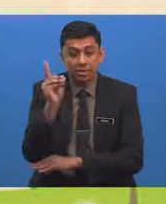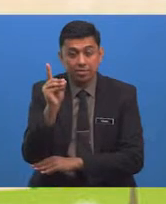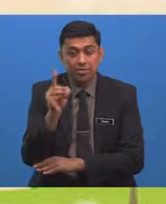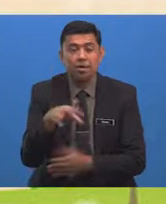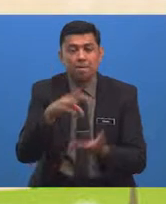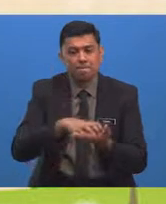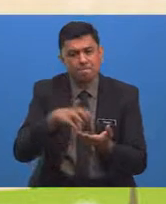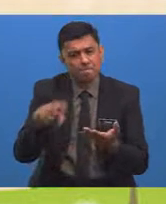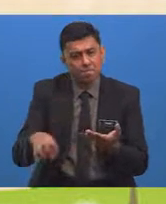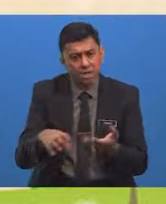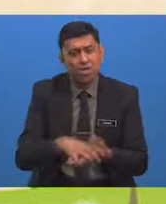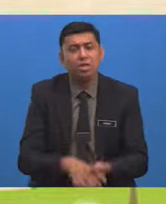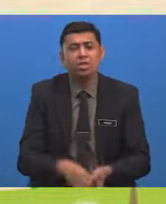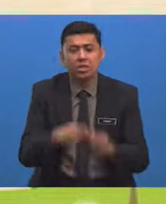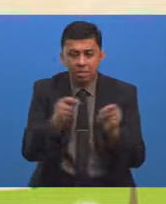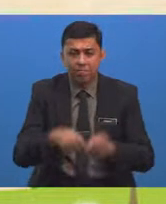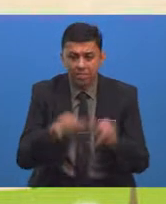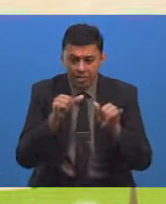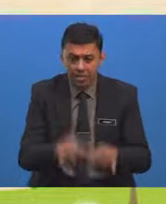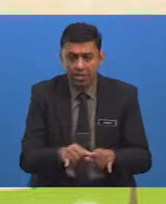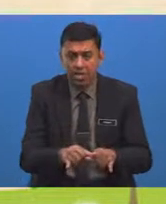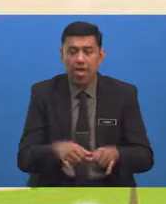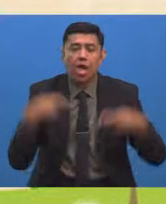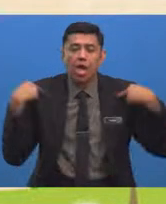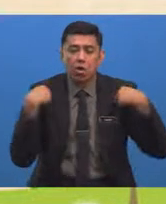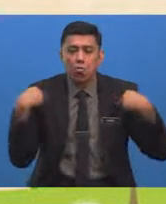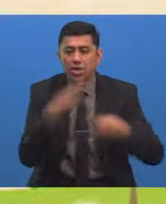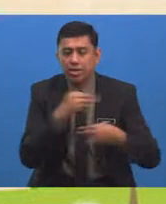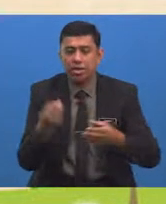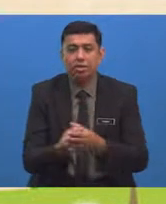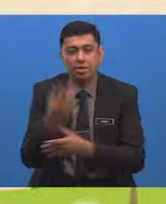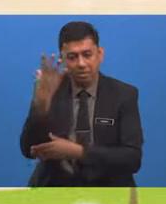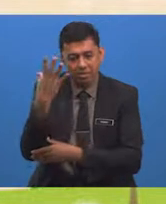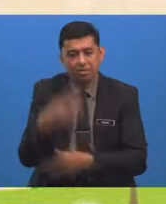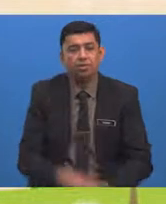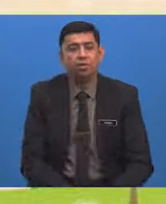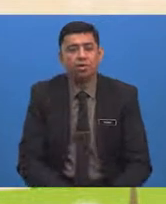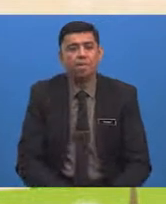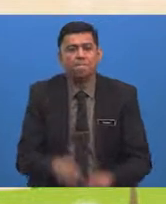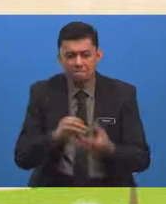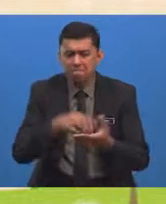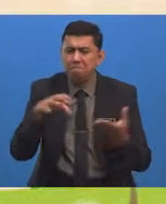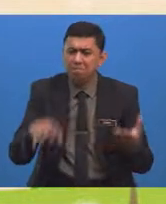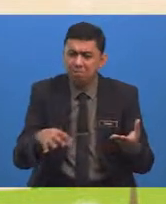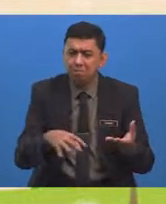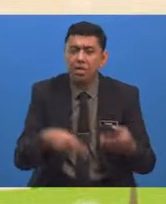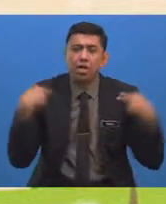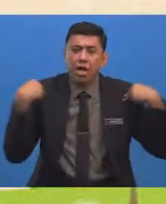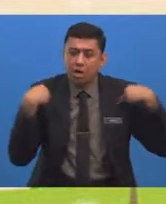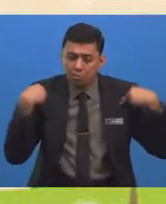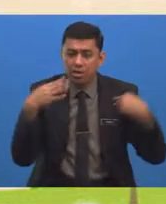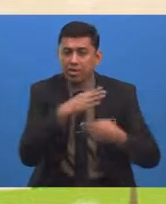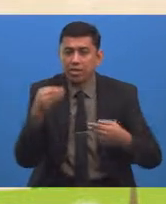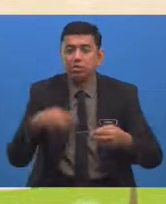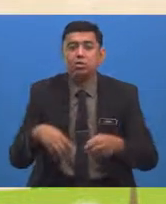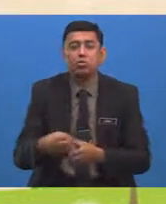Memusnahkan Habitat Haiwan Dan Tumbuhan Pemusnahan Habitat Haiwan Dan